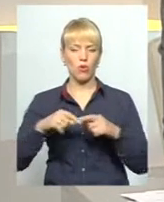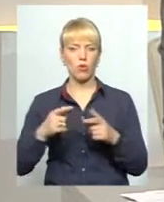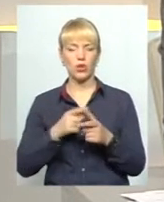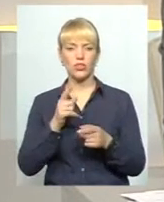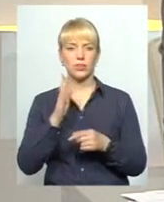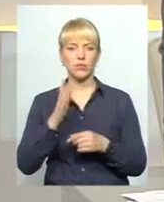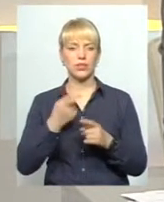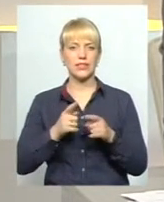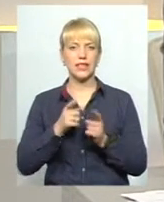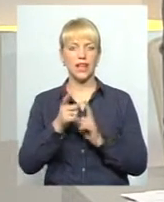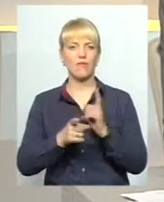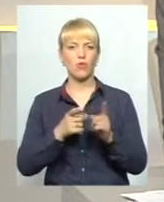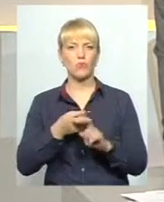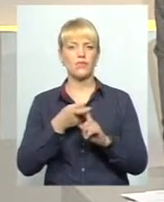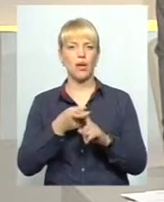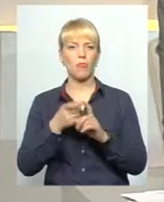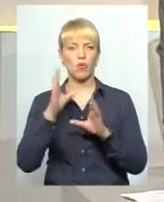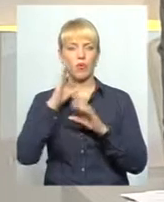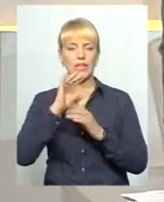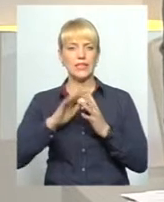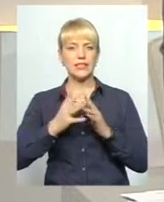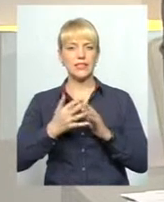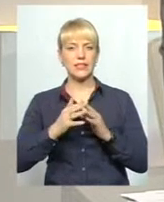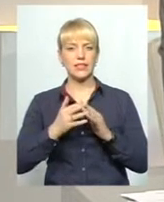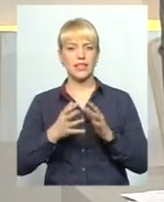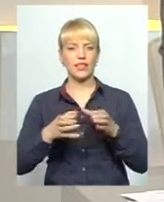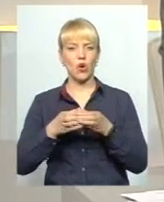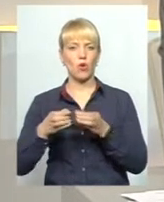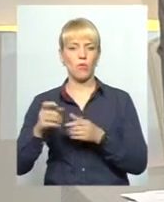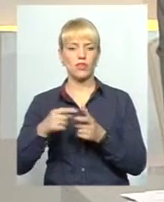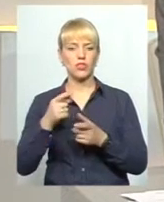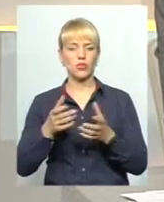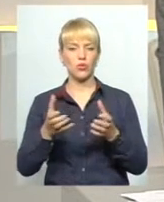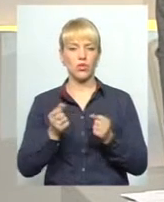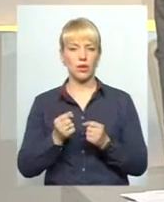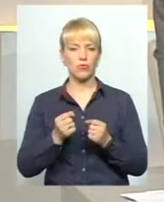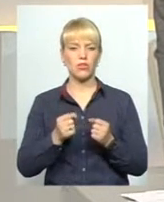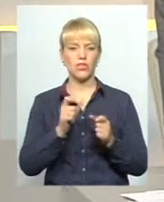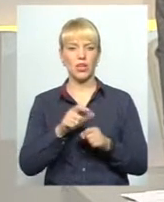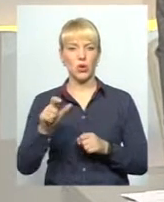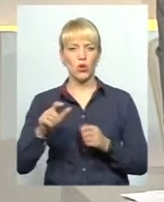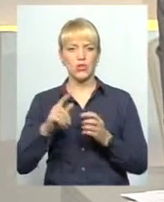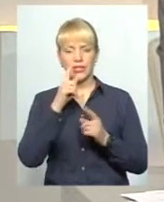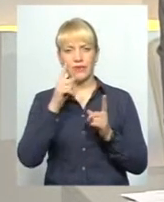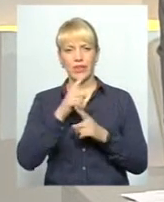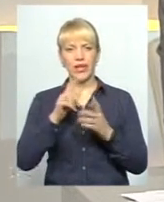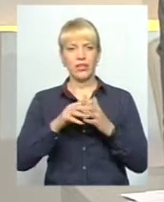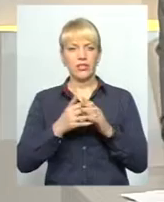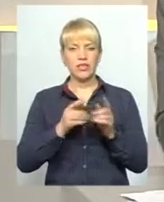реформа запорукою успіху сільських громад, чи отримають мешканці невеличких сіл та віддалених територій